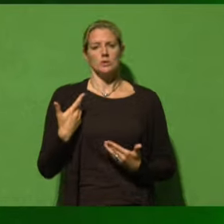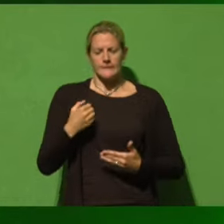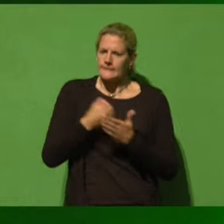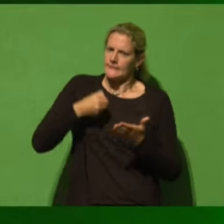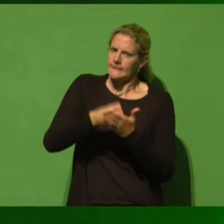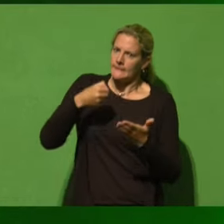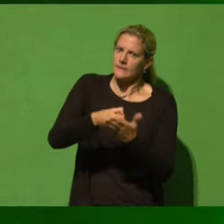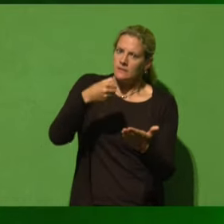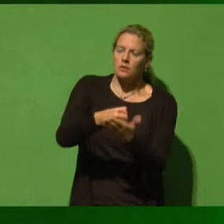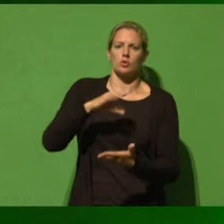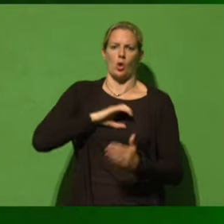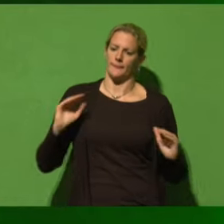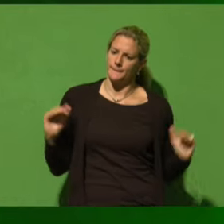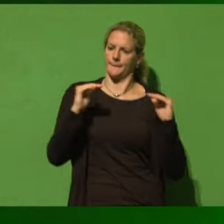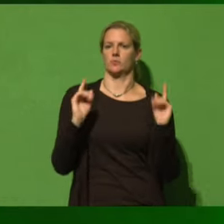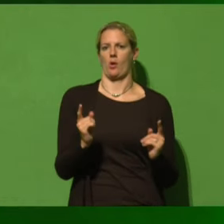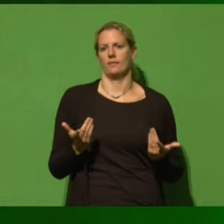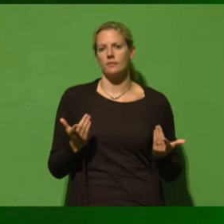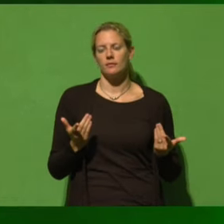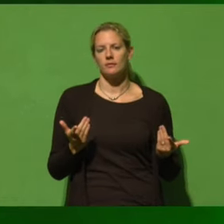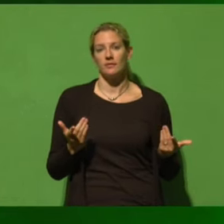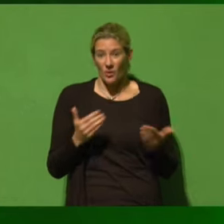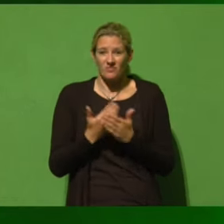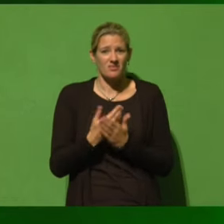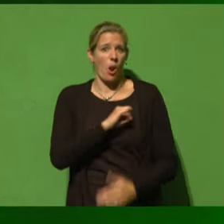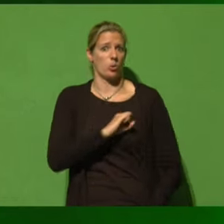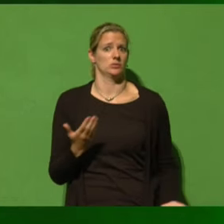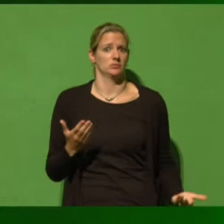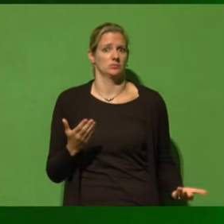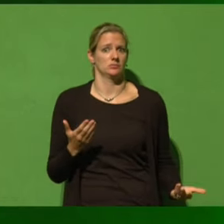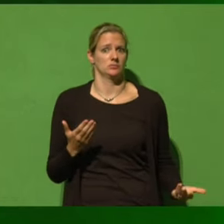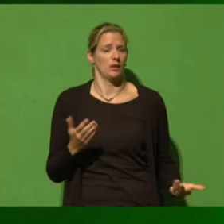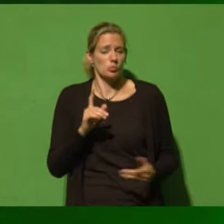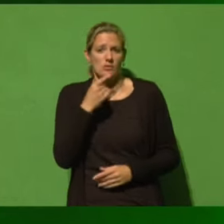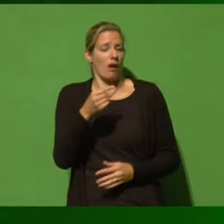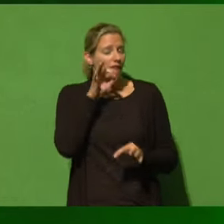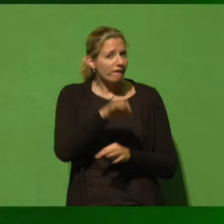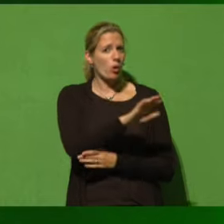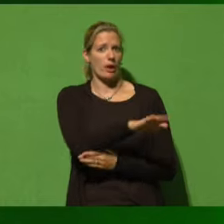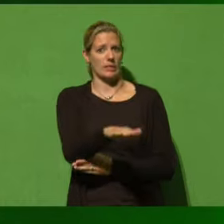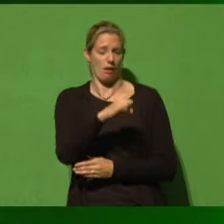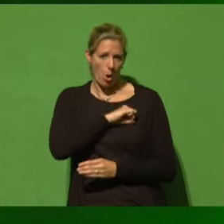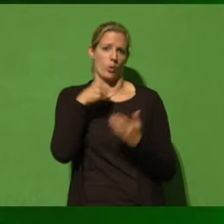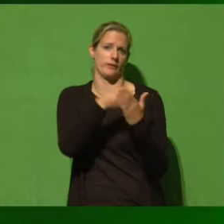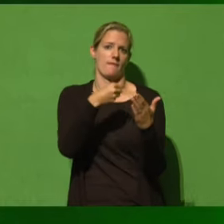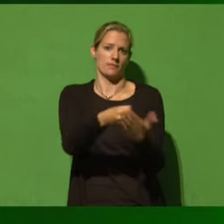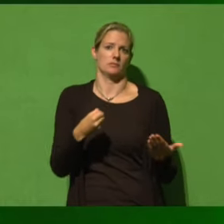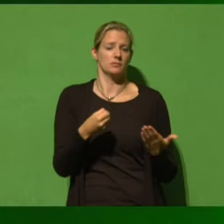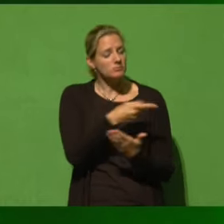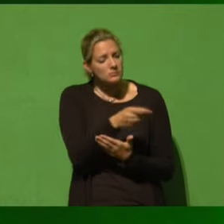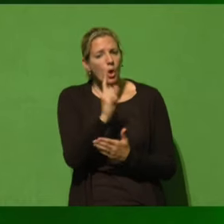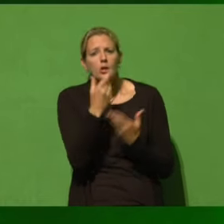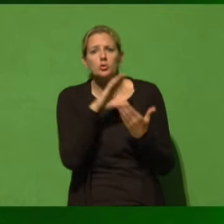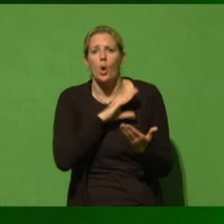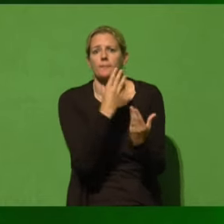Denn wenn es irgendwas gibt im Bereich, wo es sich wirklich lohnt zu kämpfen ist, dass Kinder die Chance haben, wenigstens die Chance haben